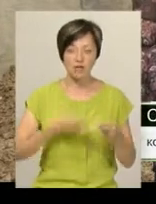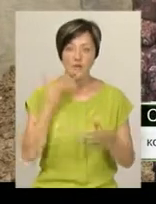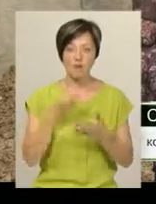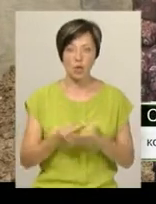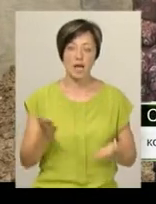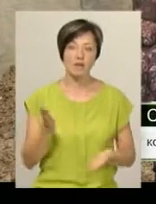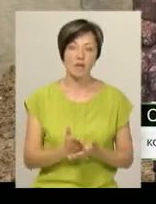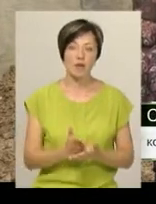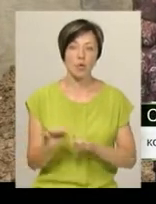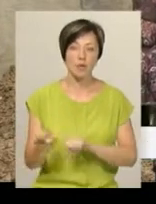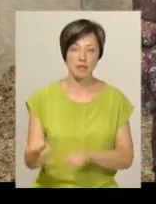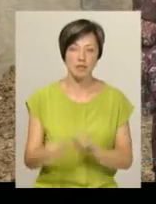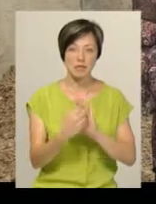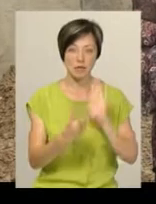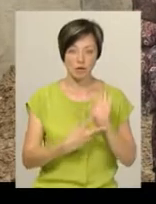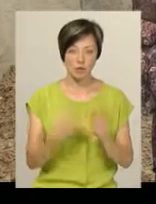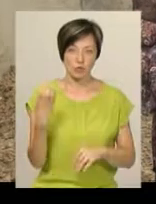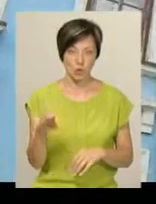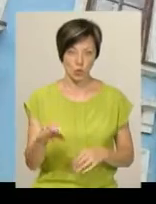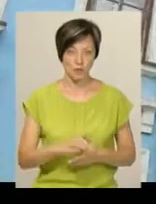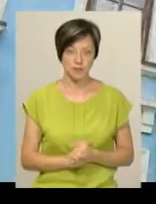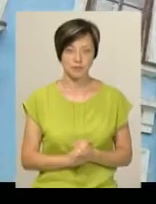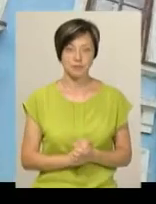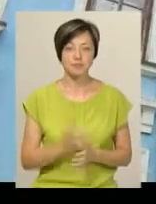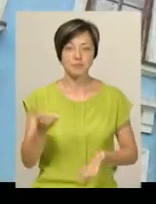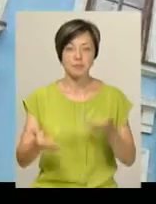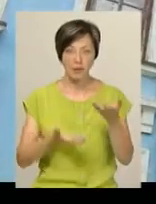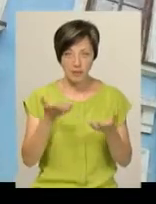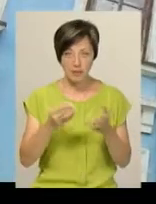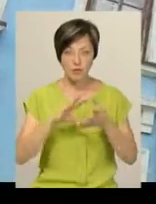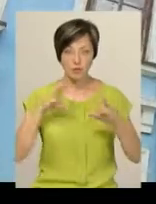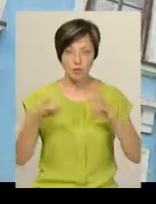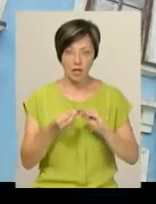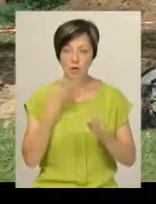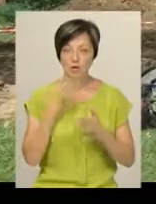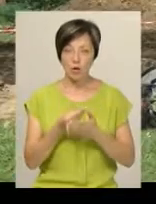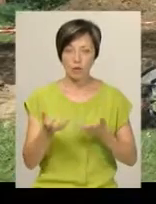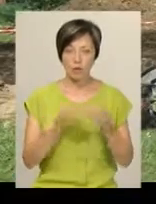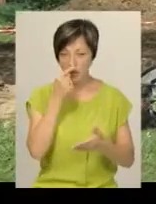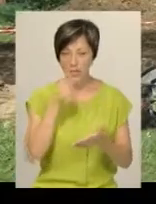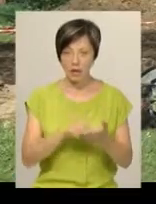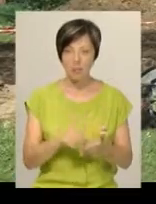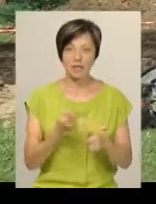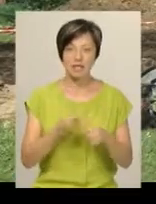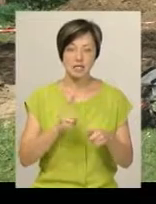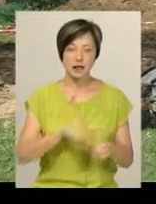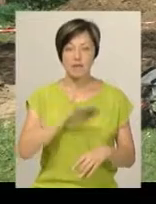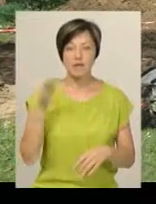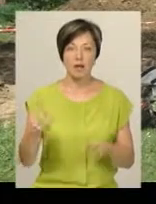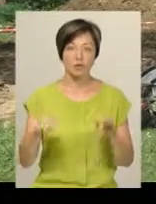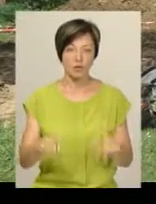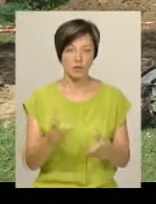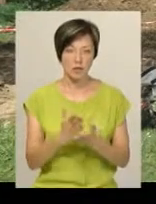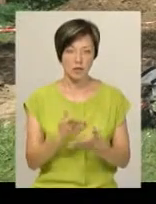існування як укріплення у 17-му столітті. Археологи за результатами своїх розкопок натрапили саме на цей вал, який саме тут